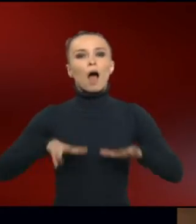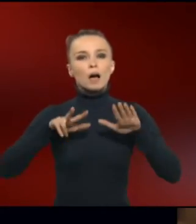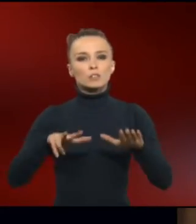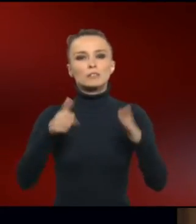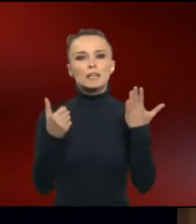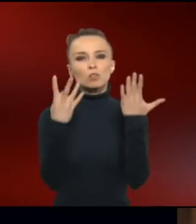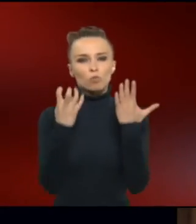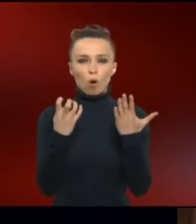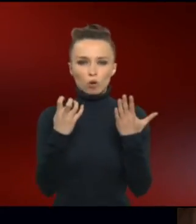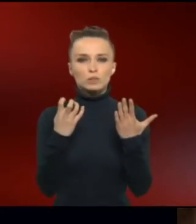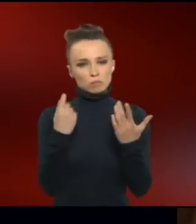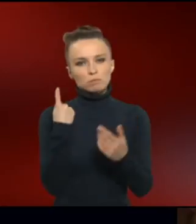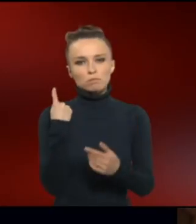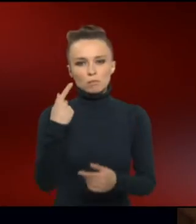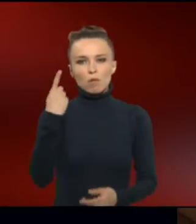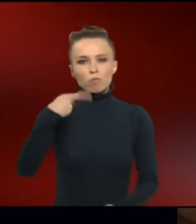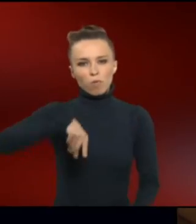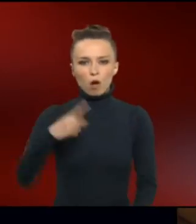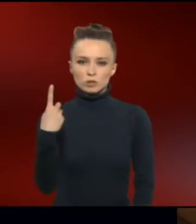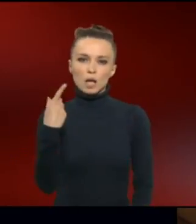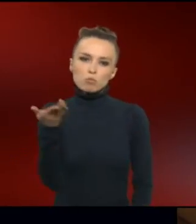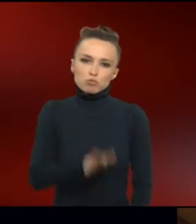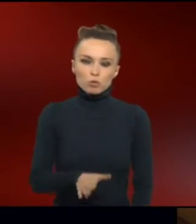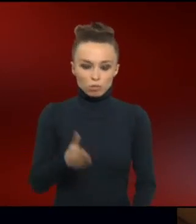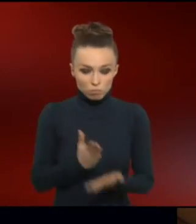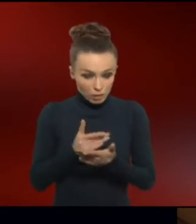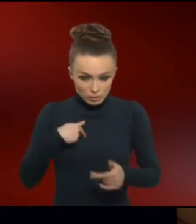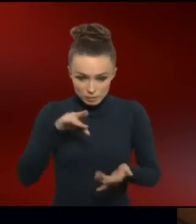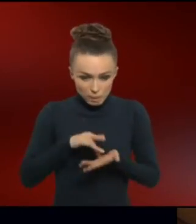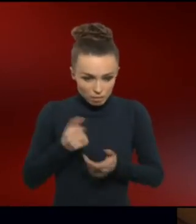1896 stirbt Down, mitten in der Arbeit, ganz plötzlich.